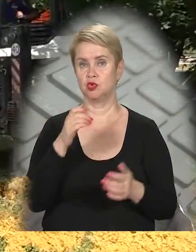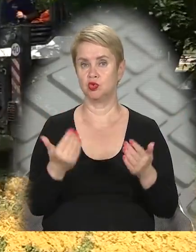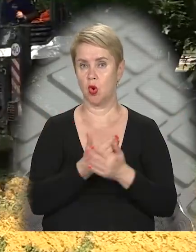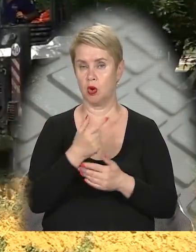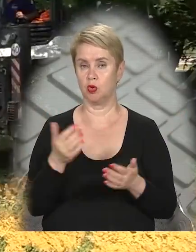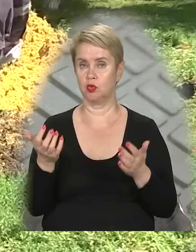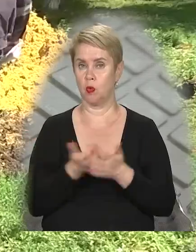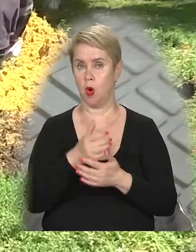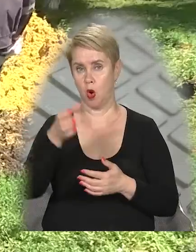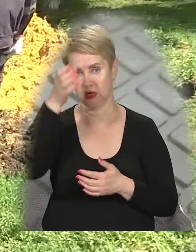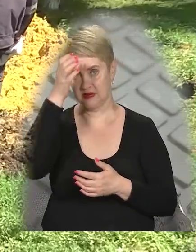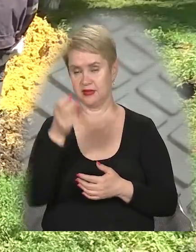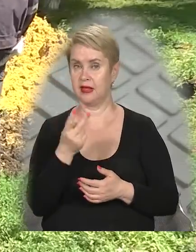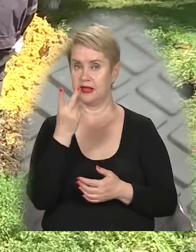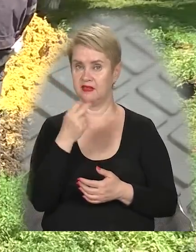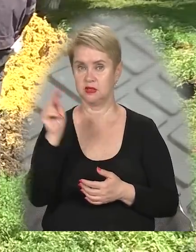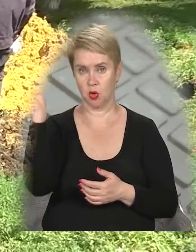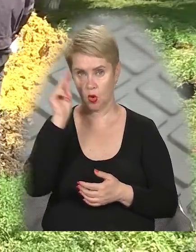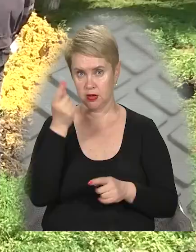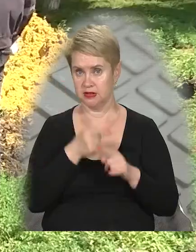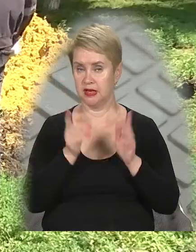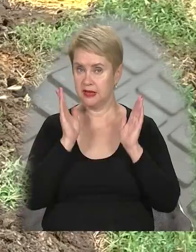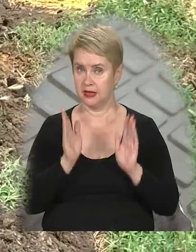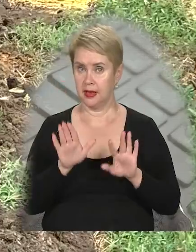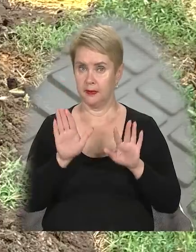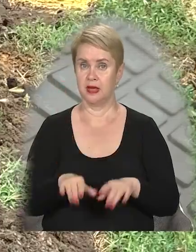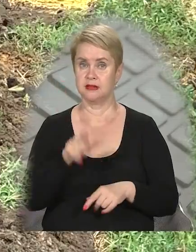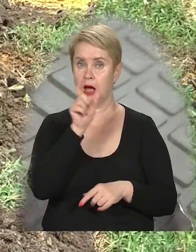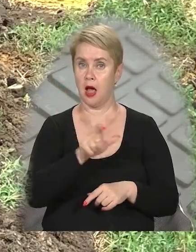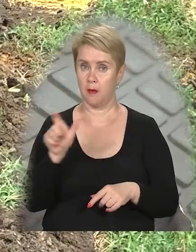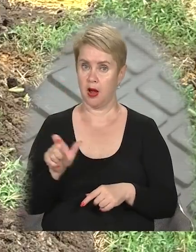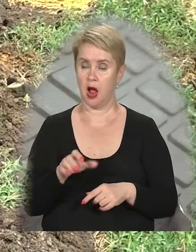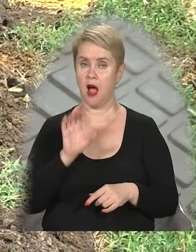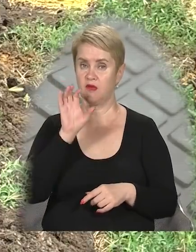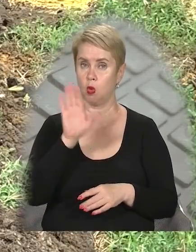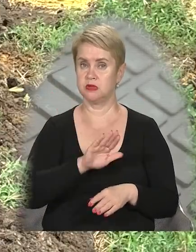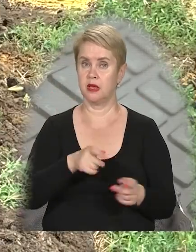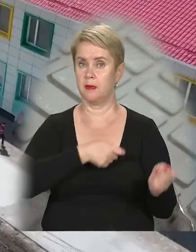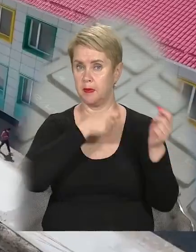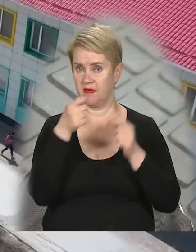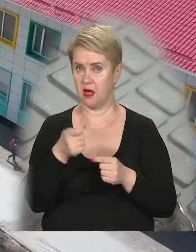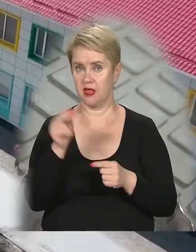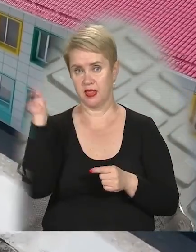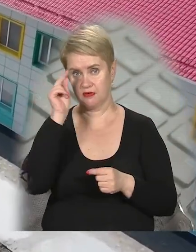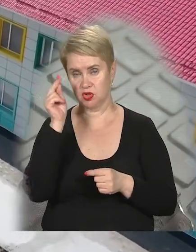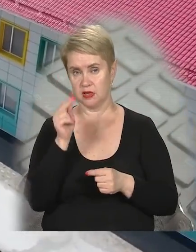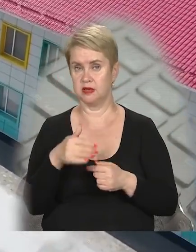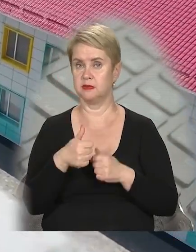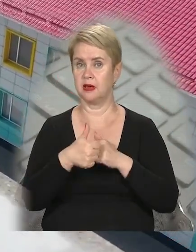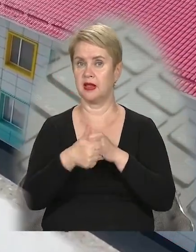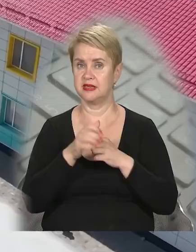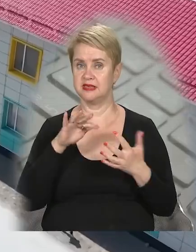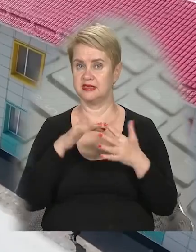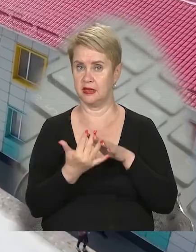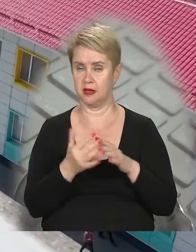школі здобувають освіту понад 200 учнів. Це не тільки місцеві мешканці. Автобусами дітей підвозять на навчання із прилеглих